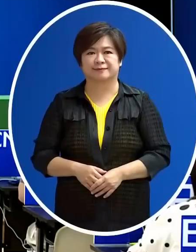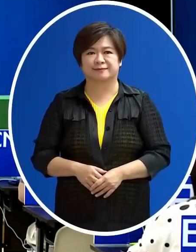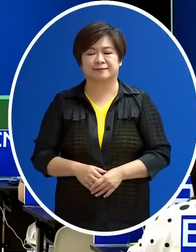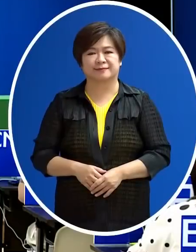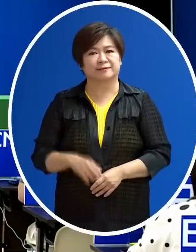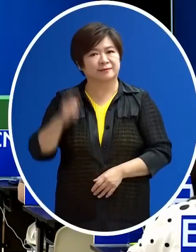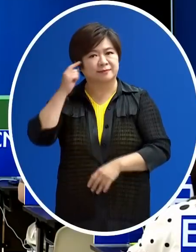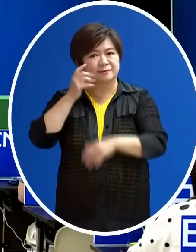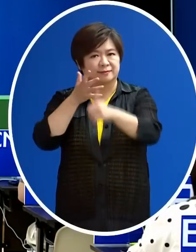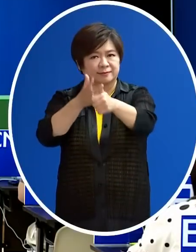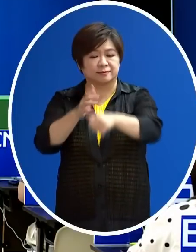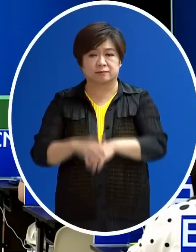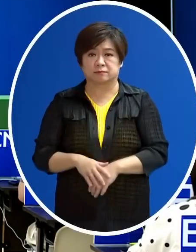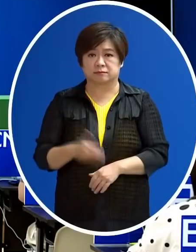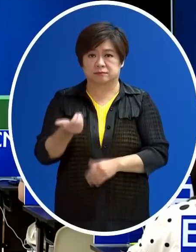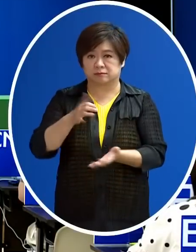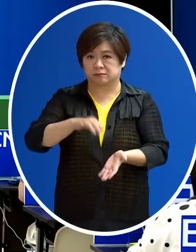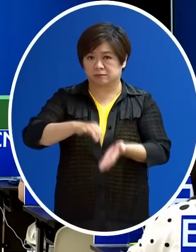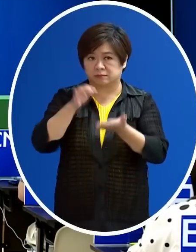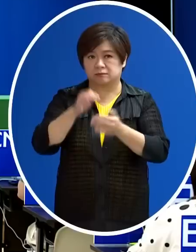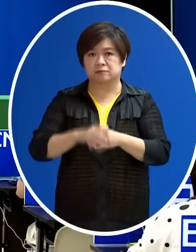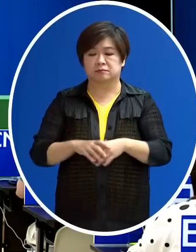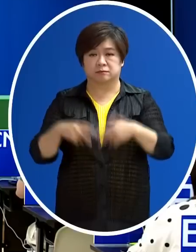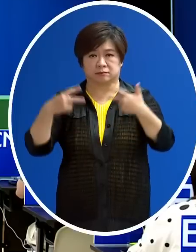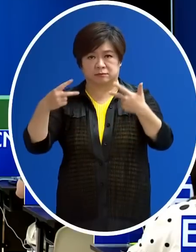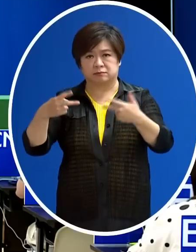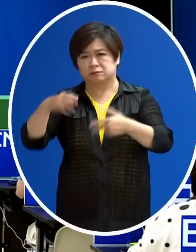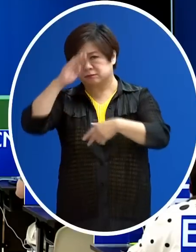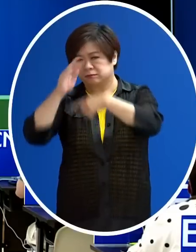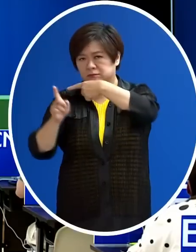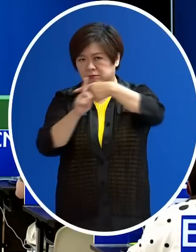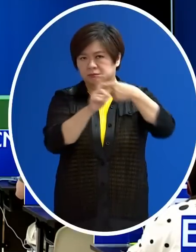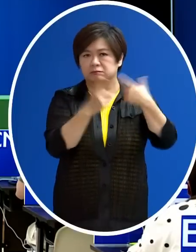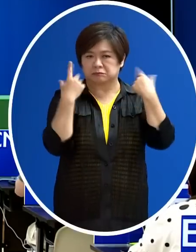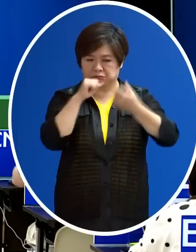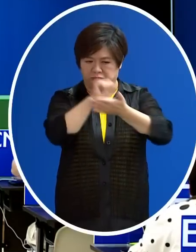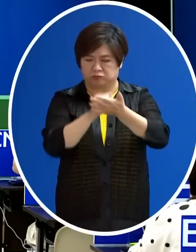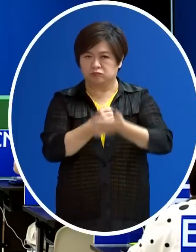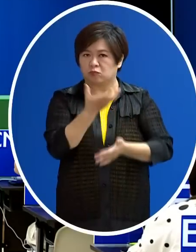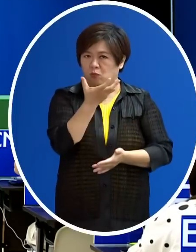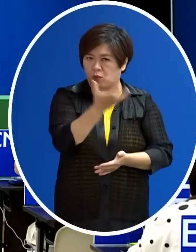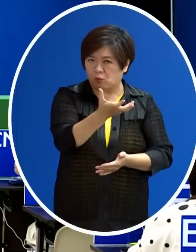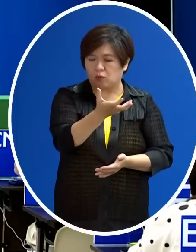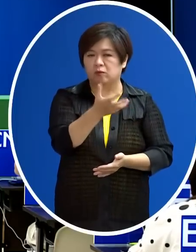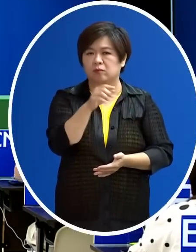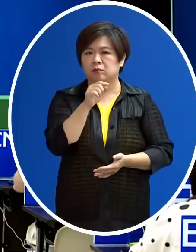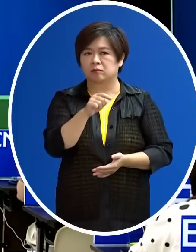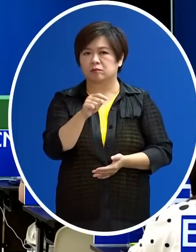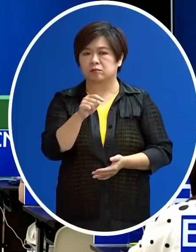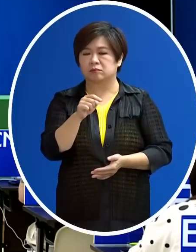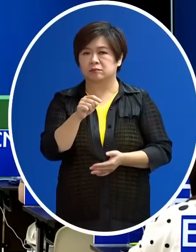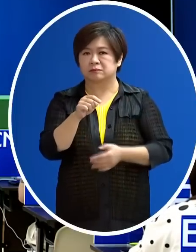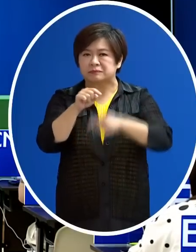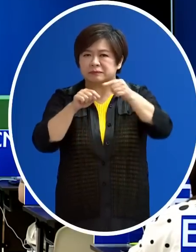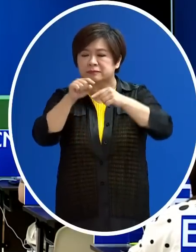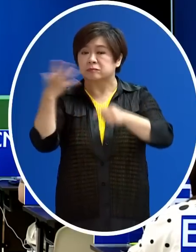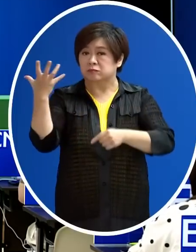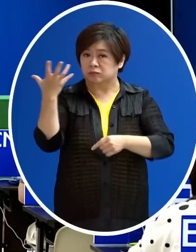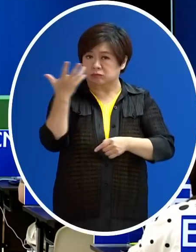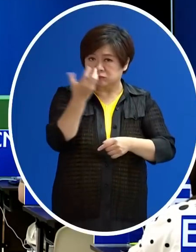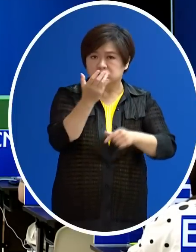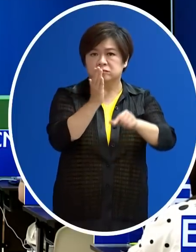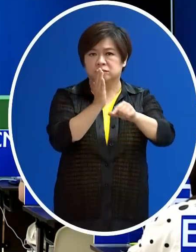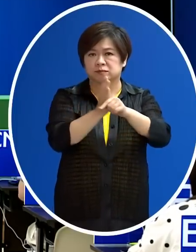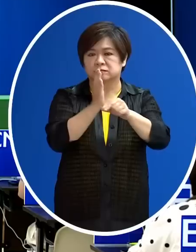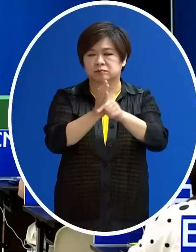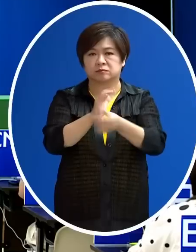長官好 想要請教一下 就是剛剛有提到說週二的確診數本來就會比較高一些 那目前都還是呈現下降趨勢嘛 那因為有